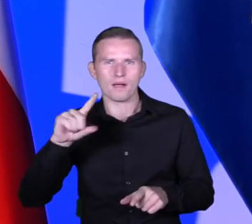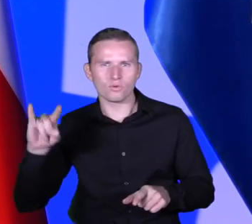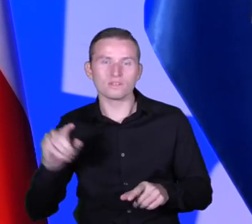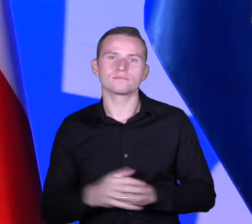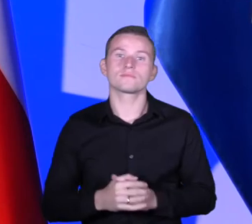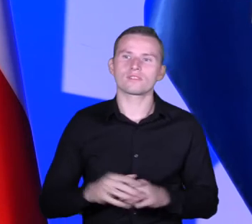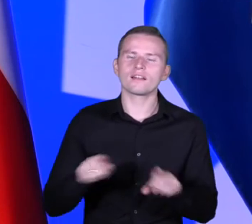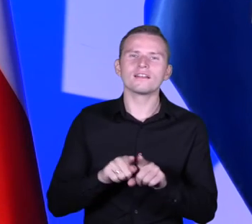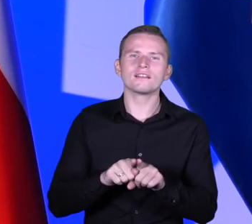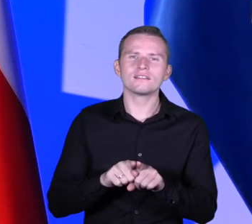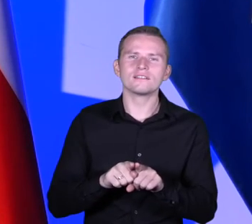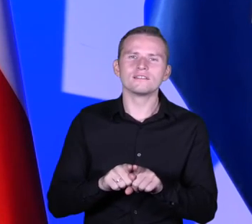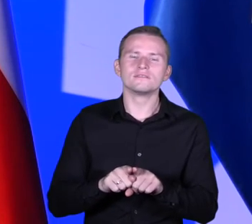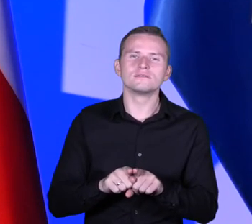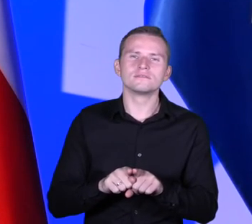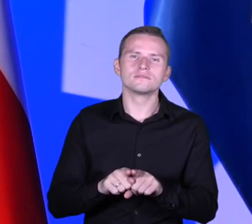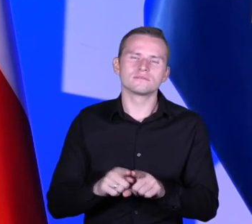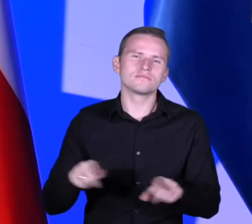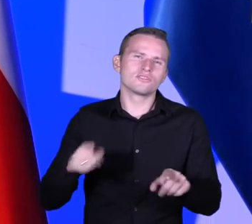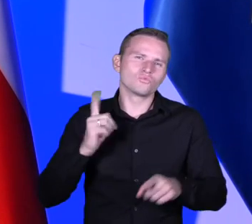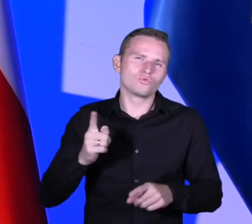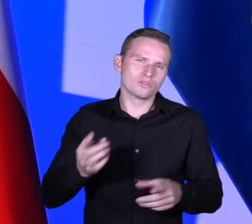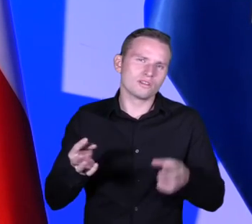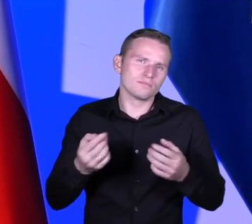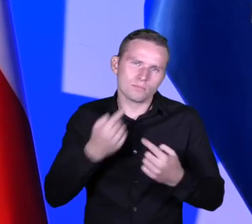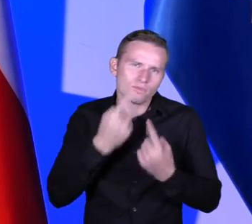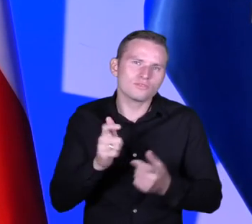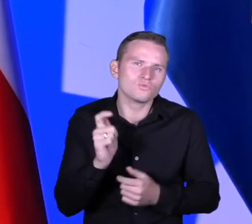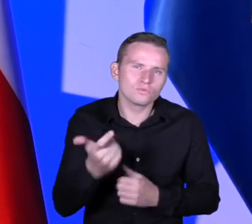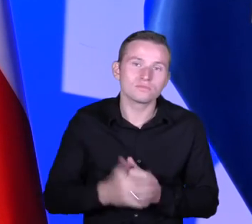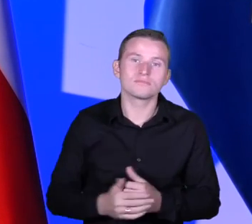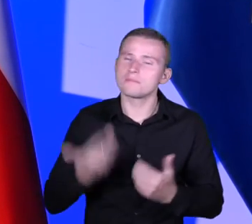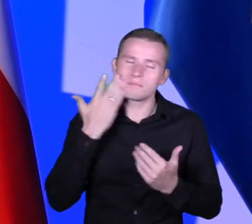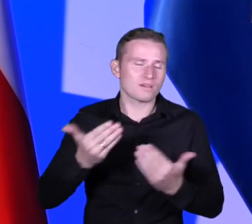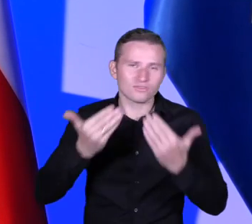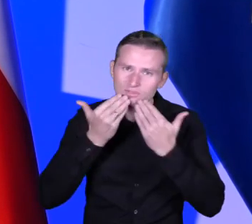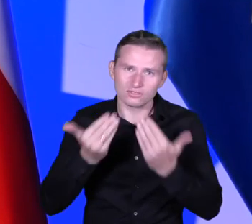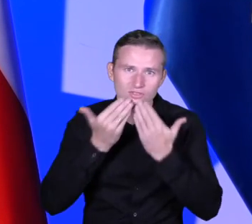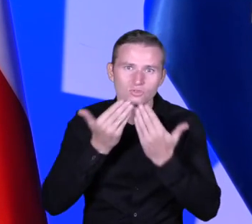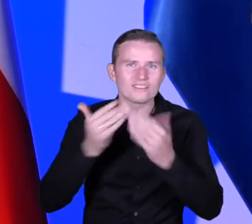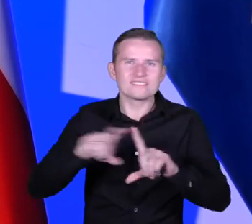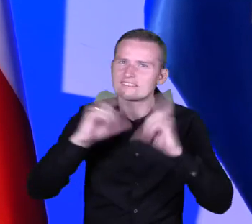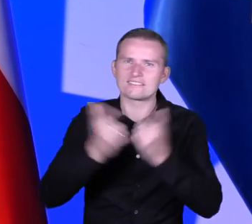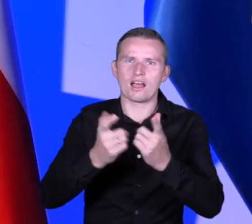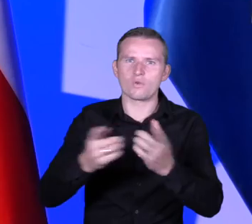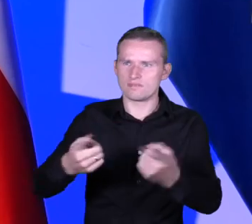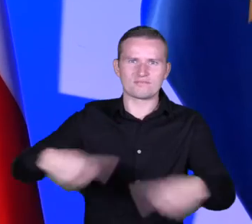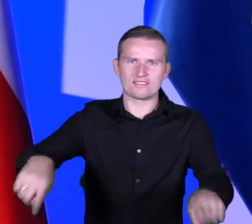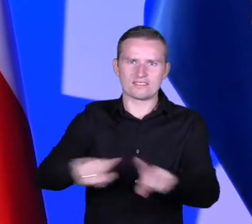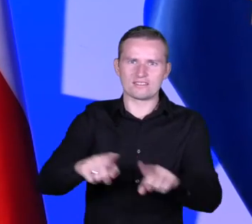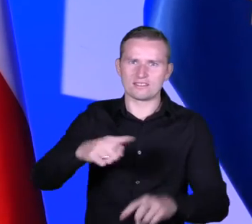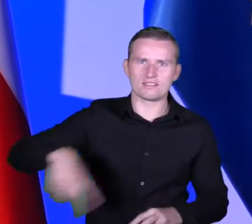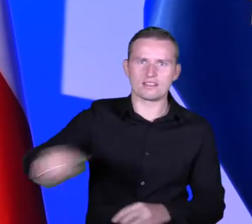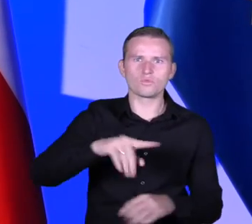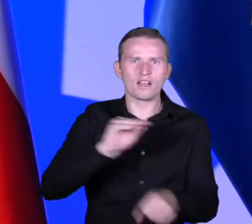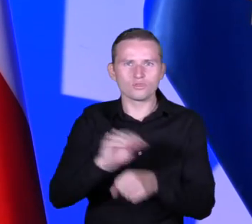z Teorii. Ale też muszę w tym miejscu to powiedzieć. Ogromne podziękowania dla całego zespołu Centrum Edukacji Obywatelskiej prowadzonego